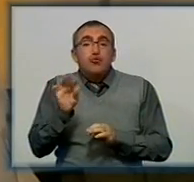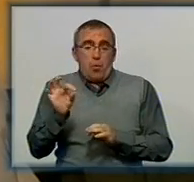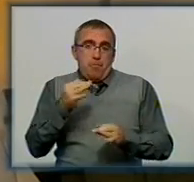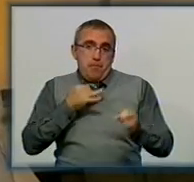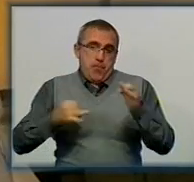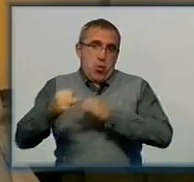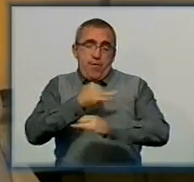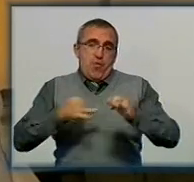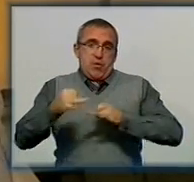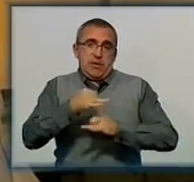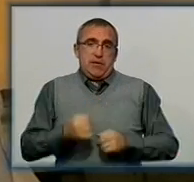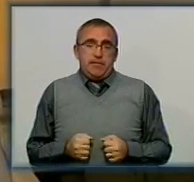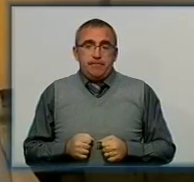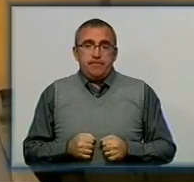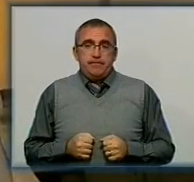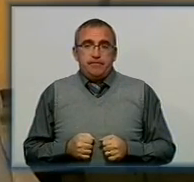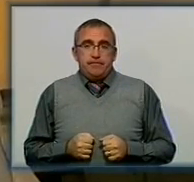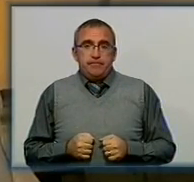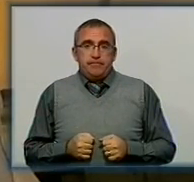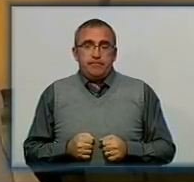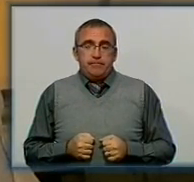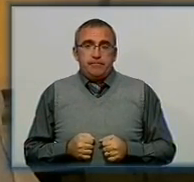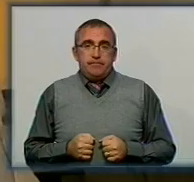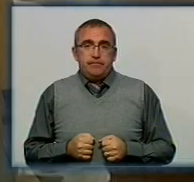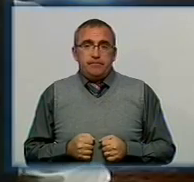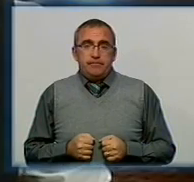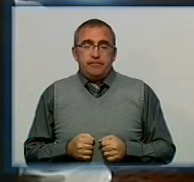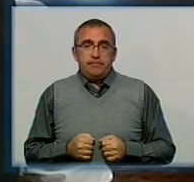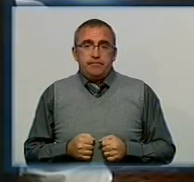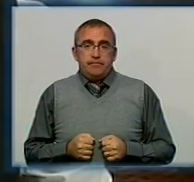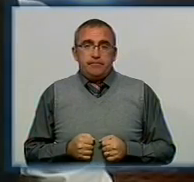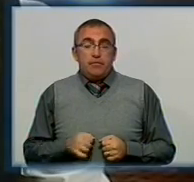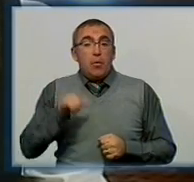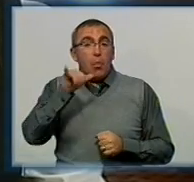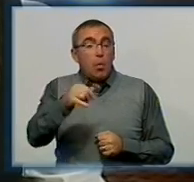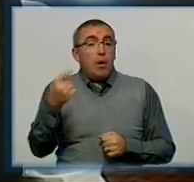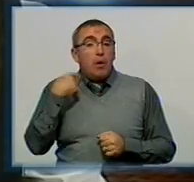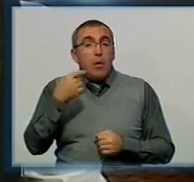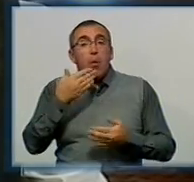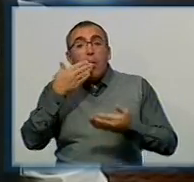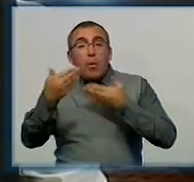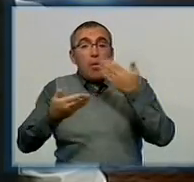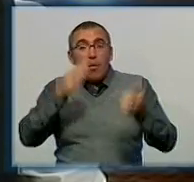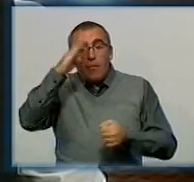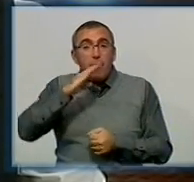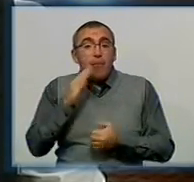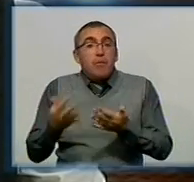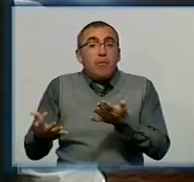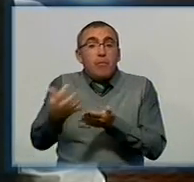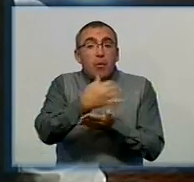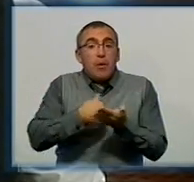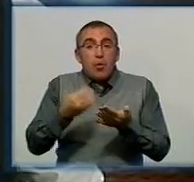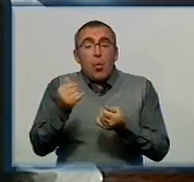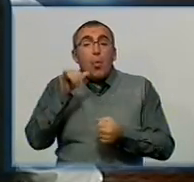Ігор В'юн, Олег Пазняков. День за днем. У Кірвограді опитують батьків про збір коштів у